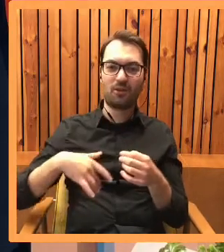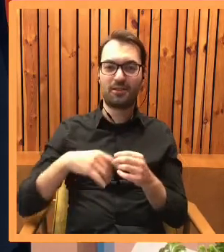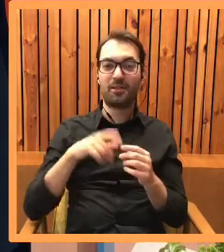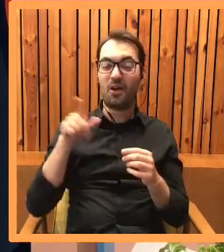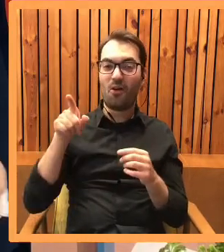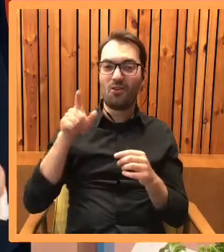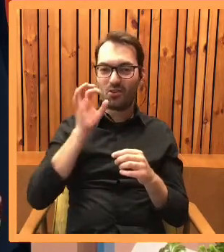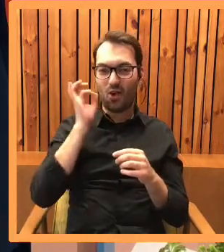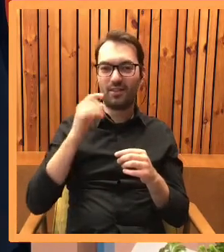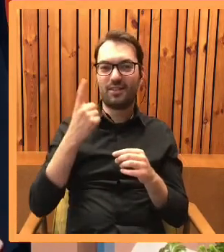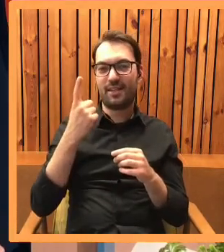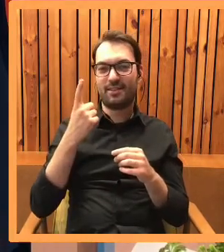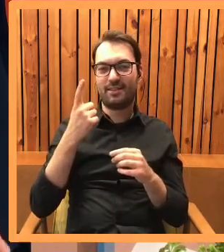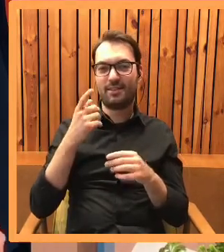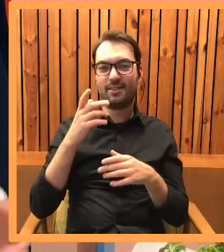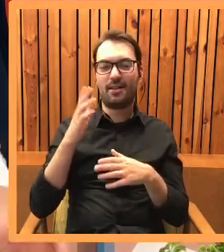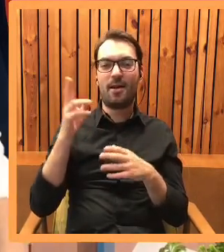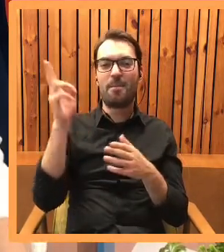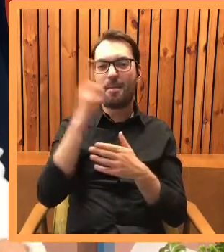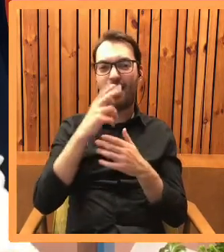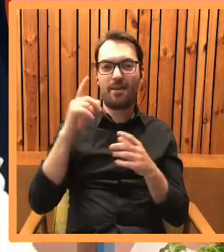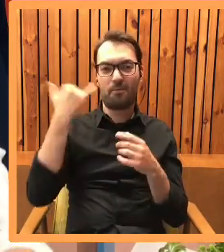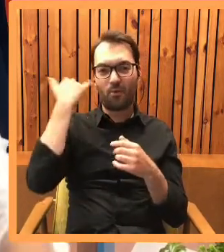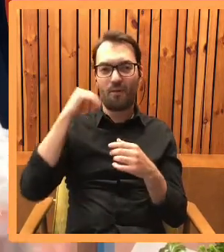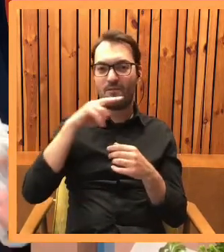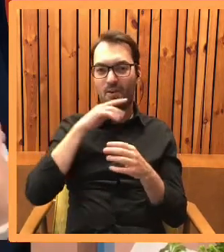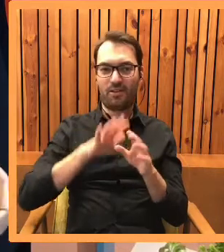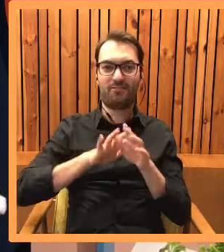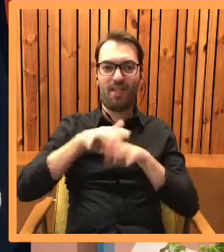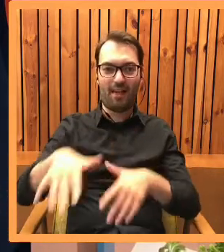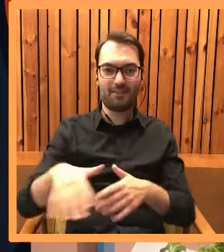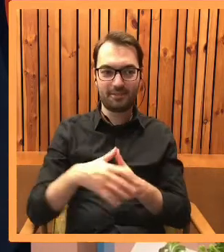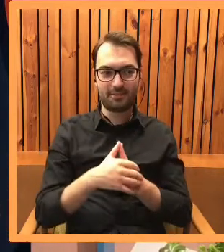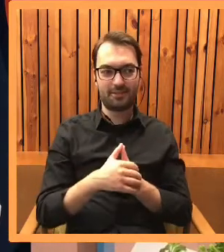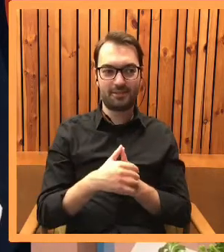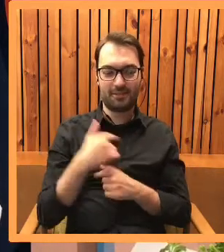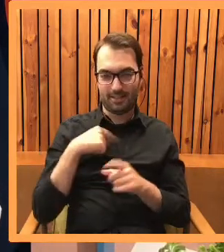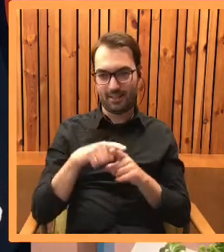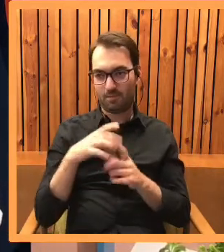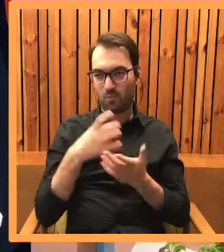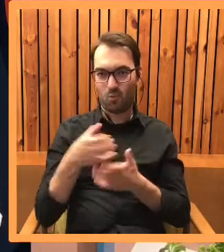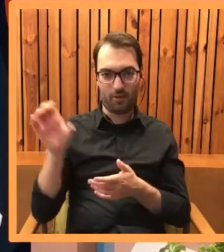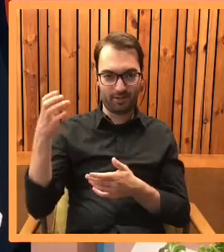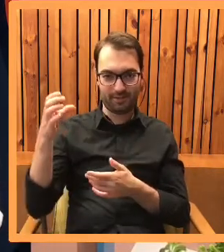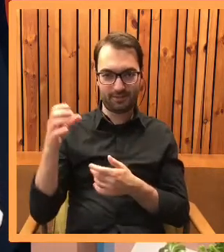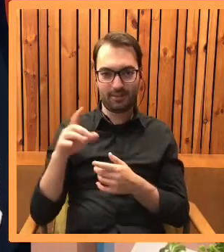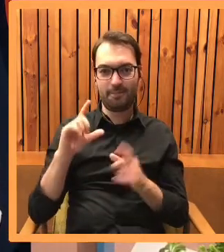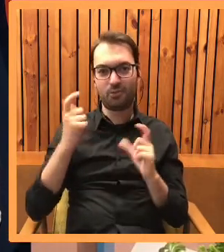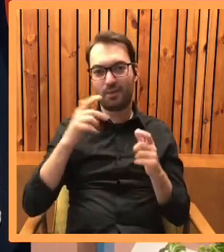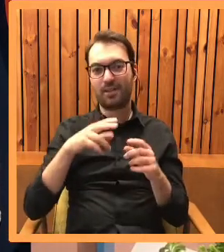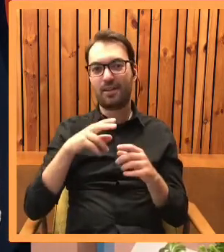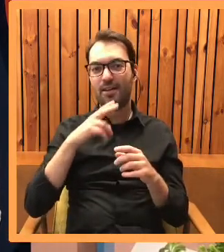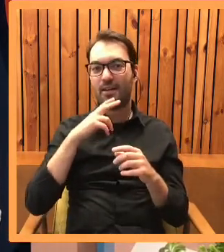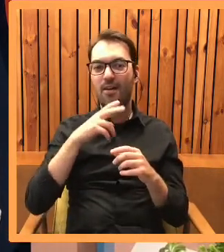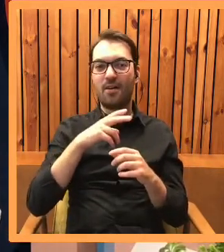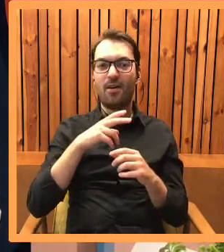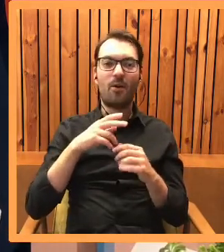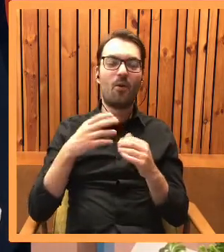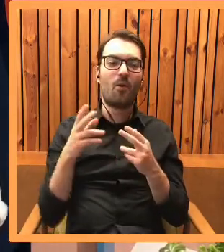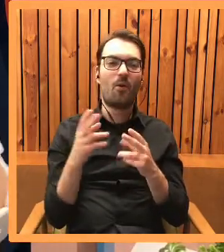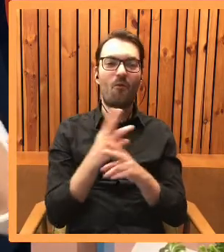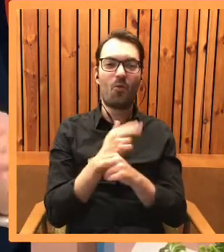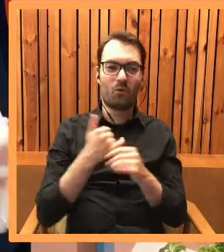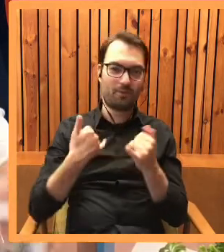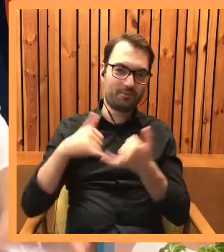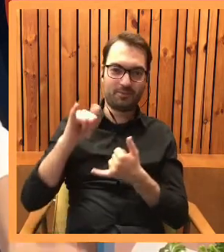niechcący wylewa wodę. Tutaj mam akurat też kubeczek z wodą i on niechcący tym swoim kuferkiem puszystym